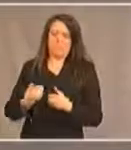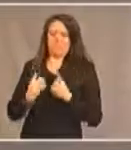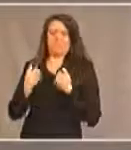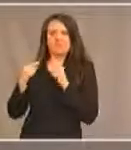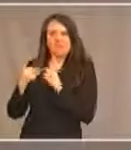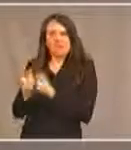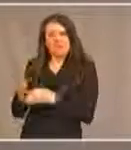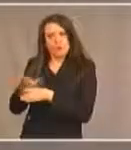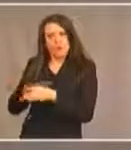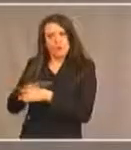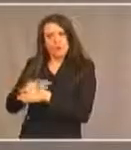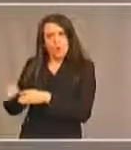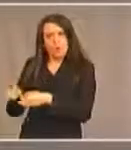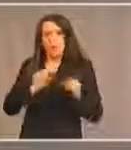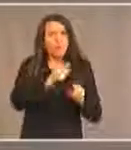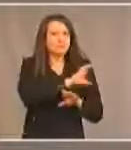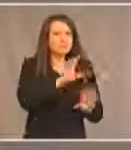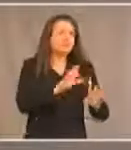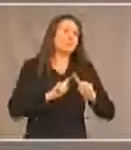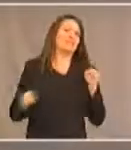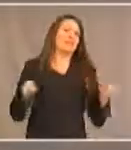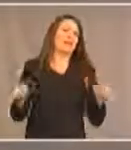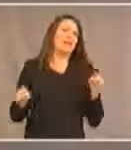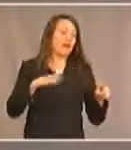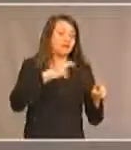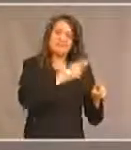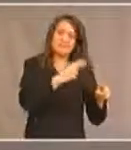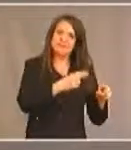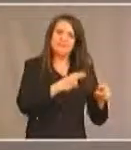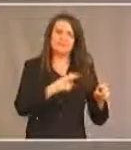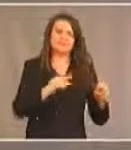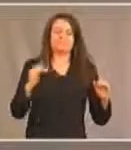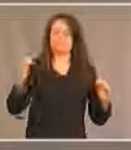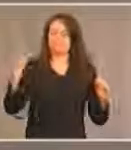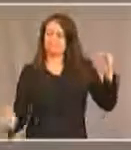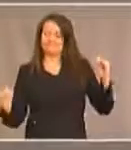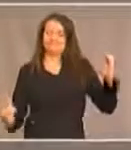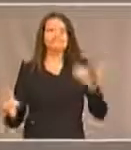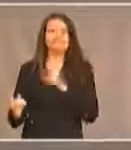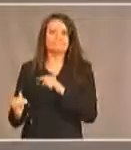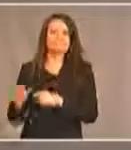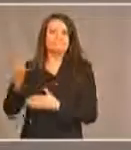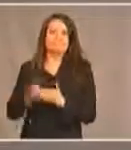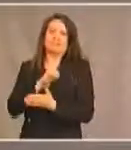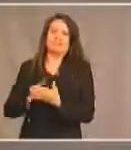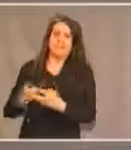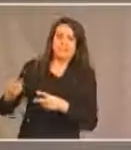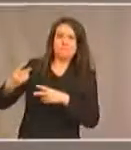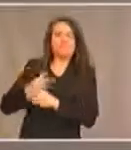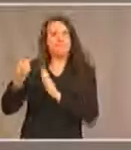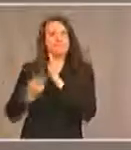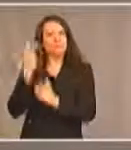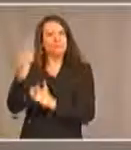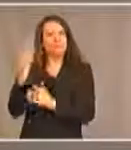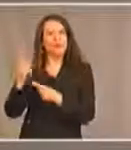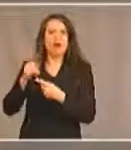contrairement à d'autres Canadiens qui sont atteints des handicaps nous subissons la discrimination à